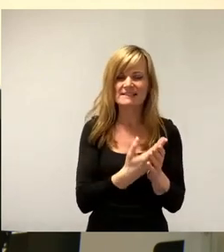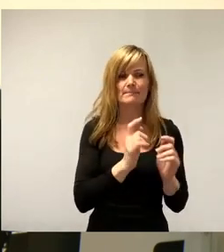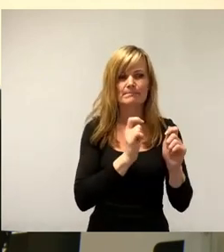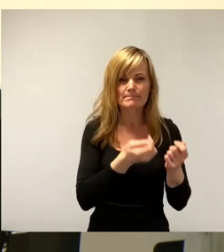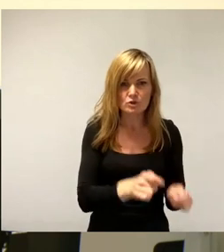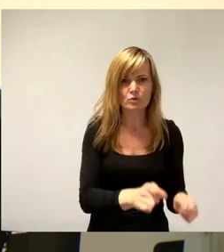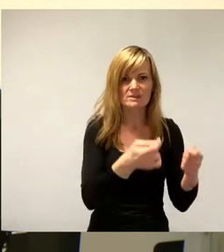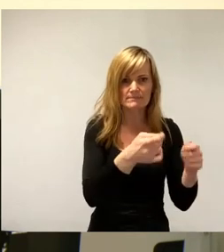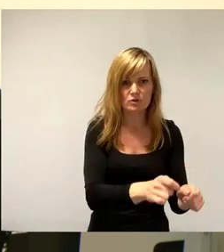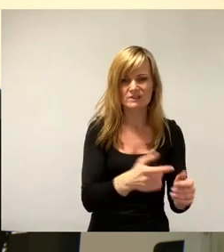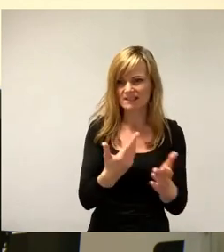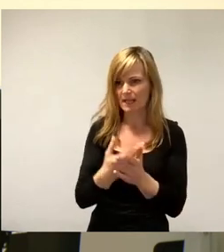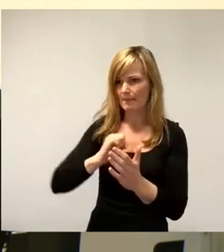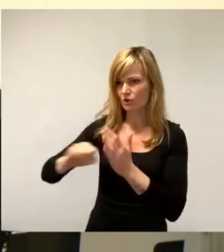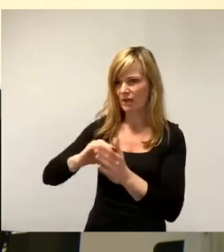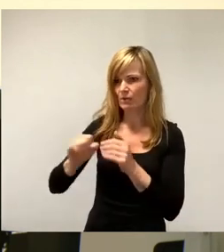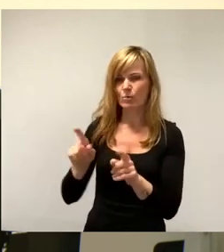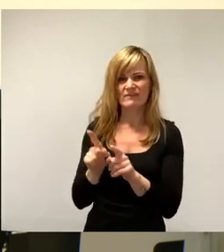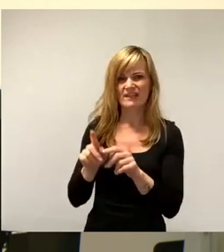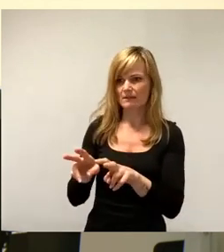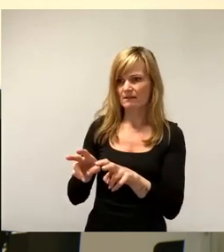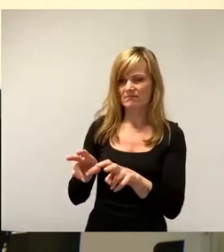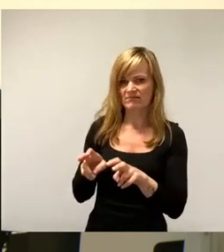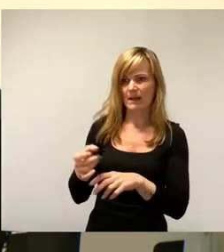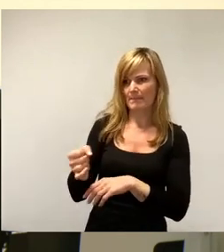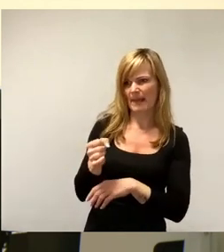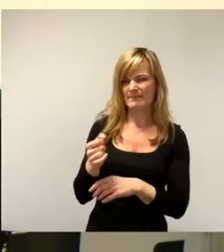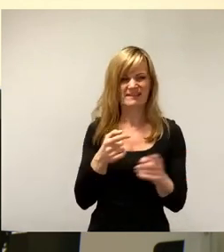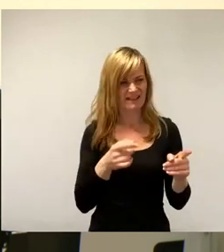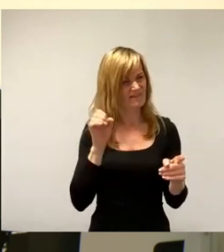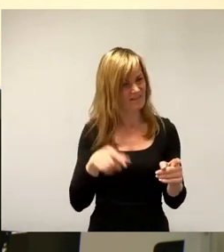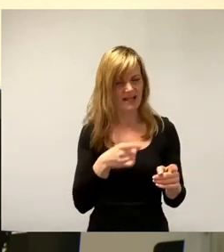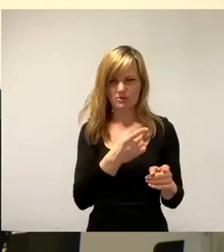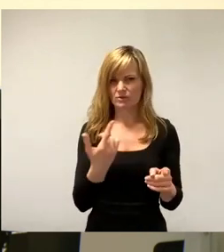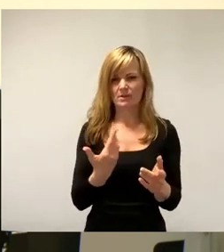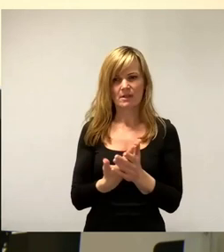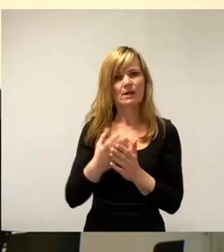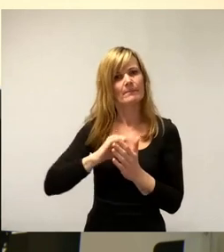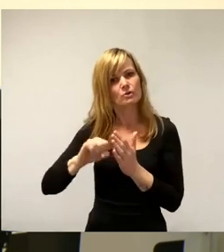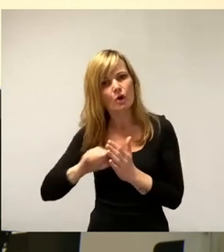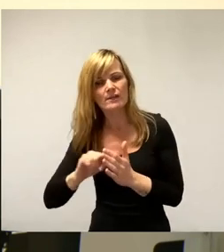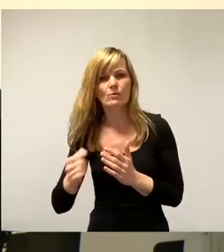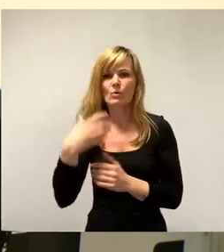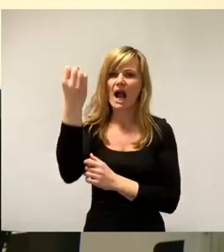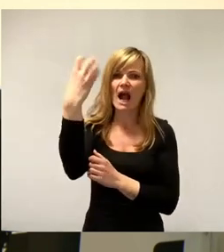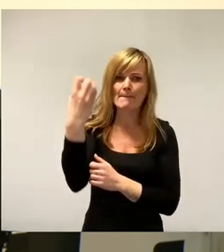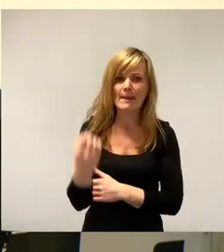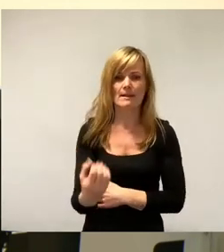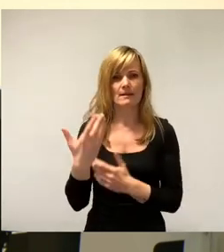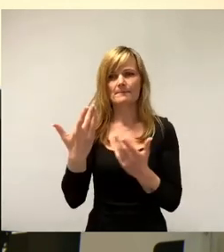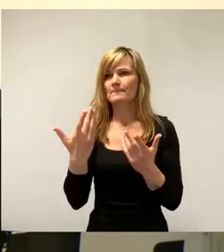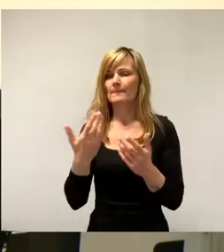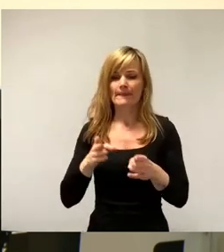halten wir für falsch, denn so mit der Beschleunigung durch entsprechende Ampelschaltungen, durch vielleicht auch eine Spur wie